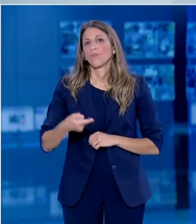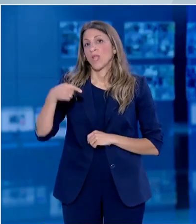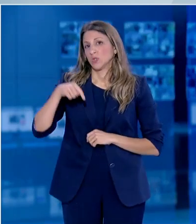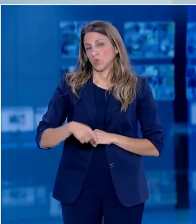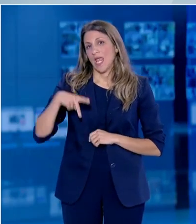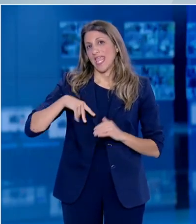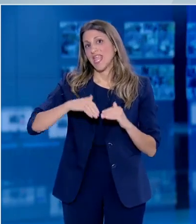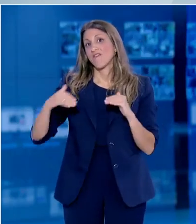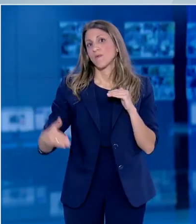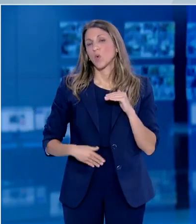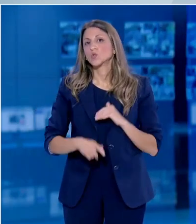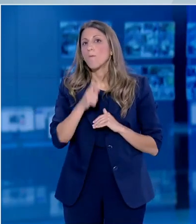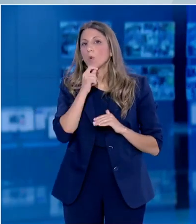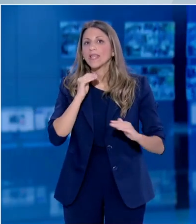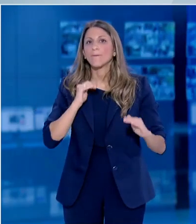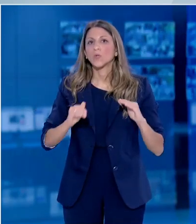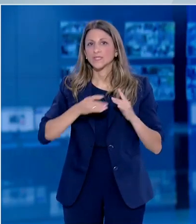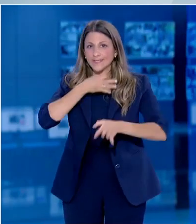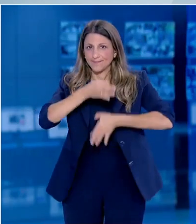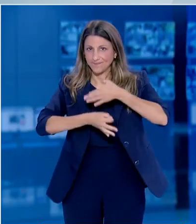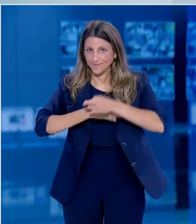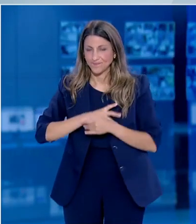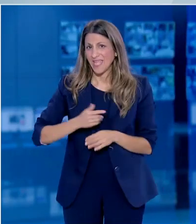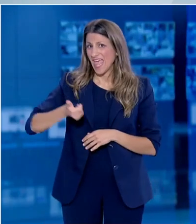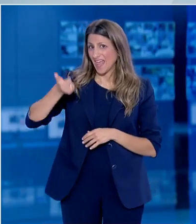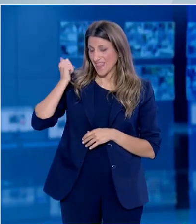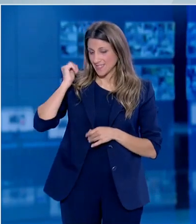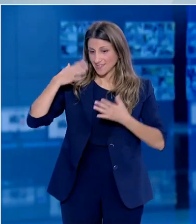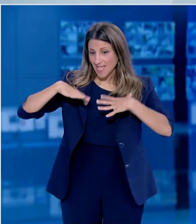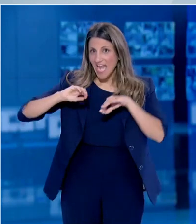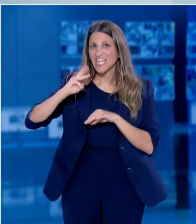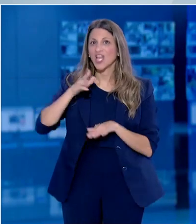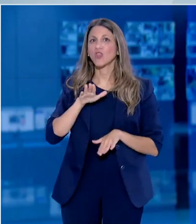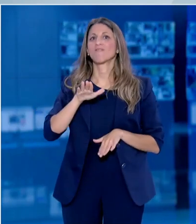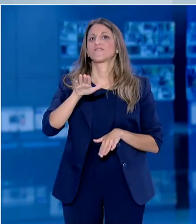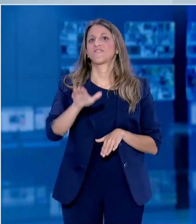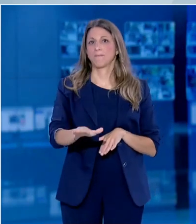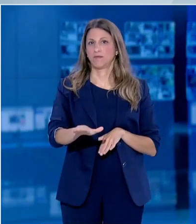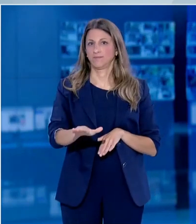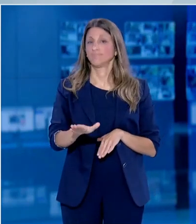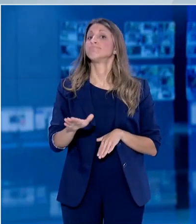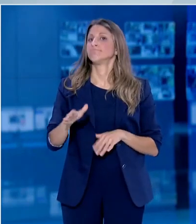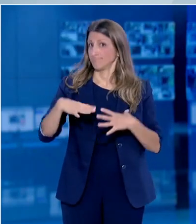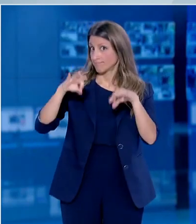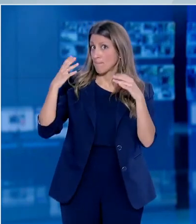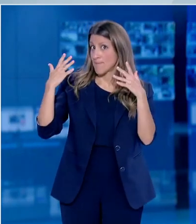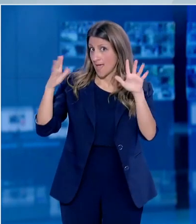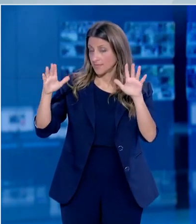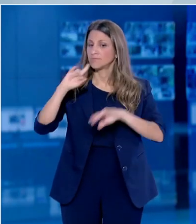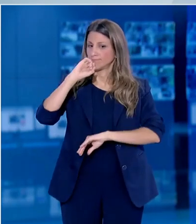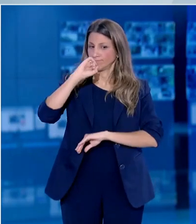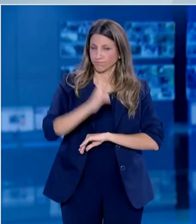Καραταλιάς. Καλησπέρας από την Πολιτική Προστασία. Χθες ξεκίνησε το τρίτο στάδιο επανεκκίνησης οικονομικής δραστηριότητας με την